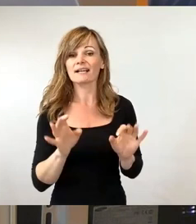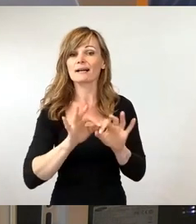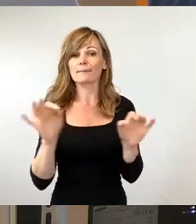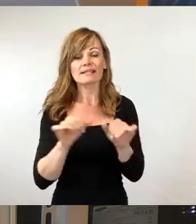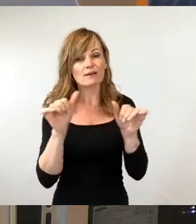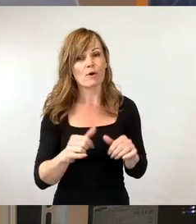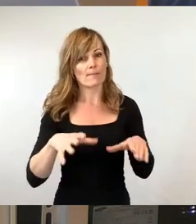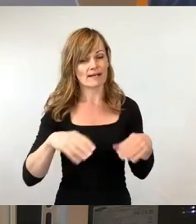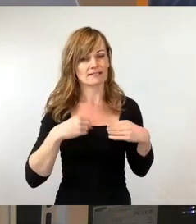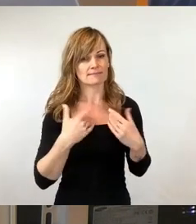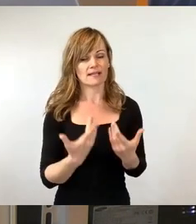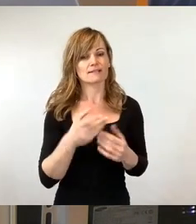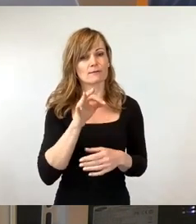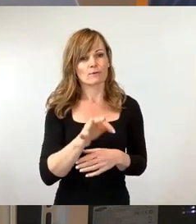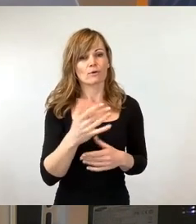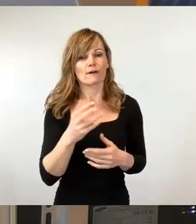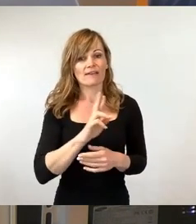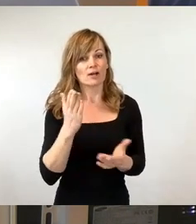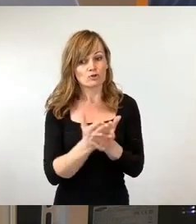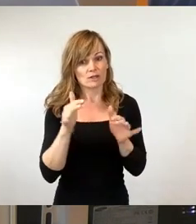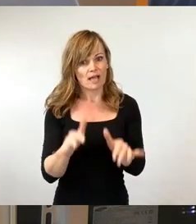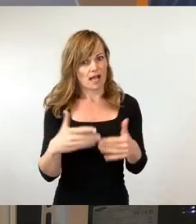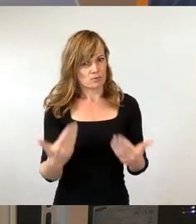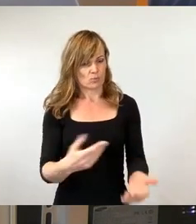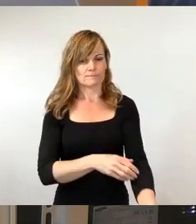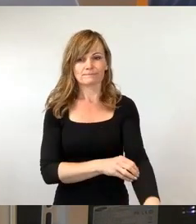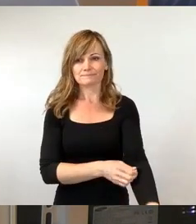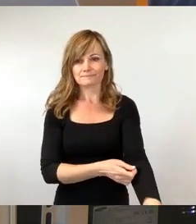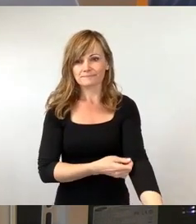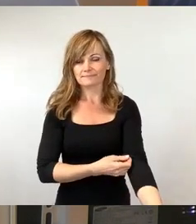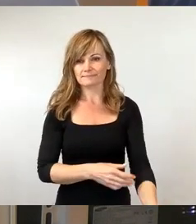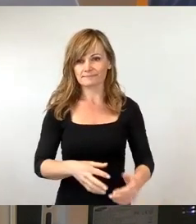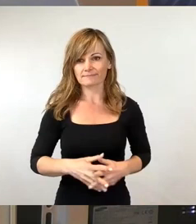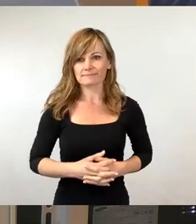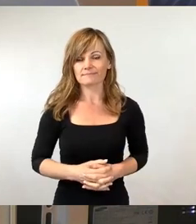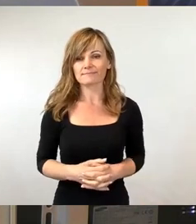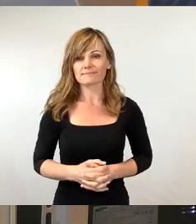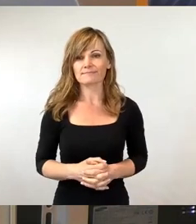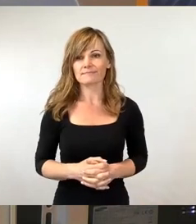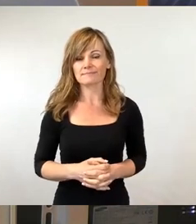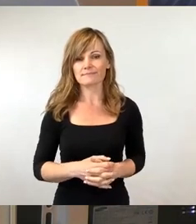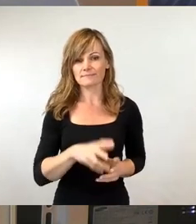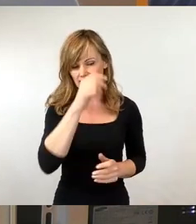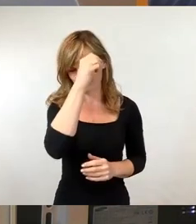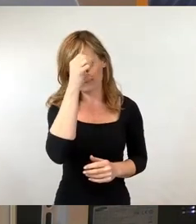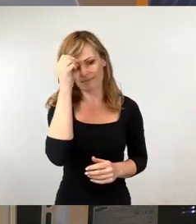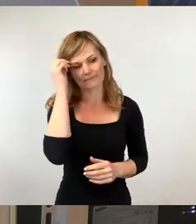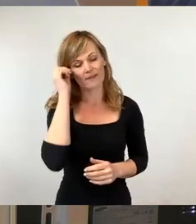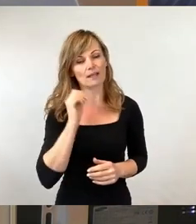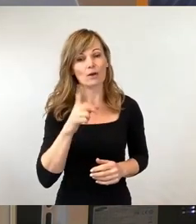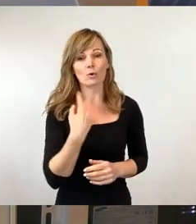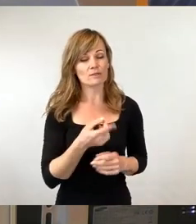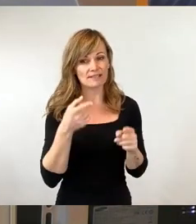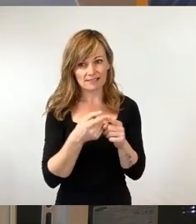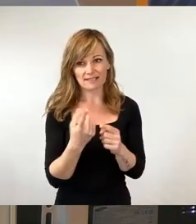die, die schon hier sind. Und es muss unser Ziel sein, ausländische Mitbürger vom ersten Tag